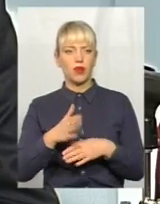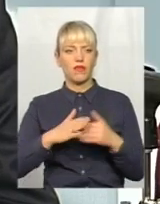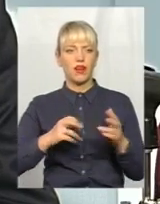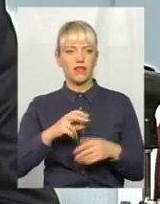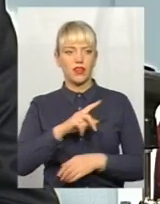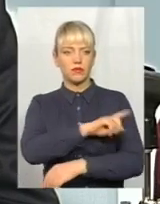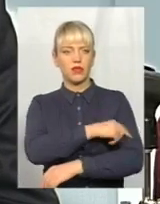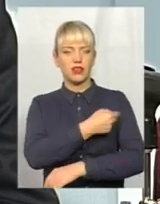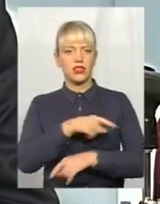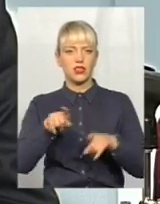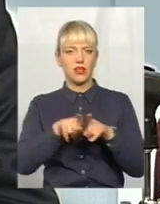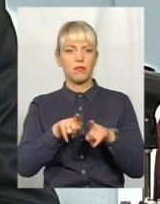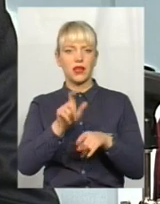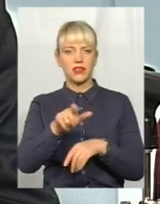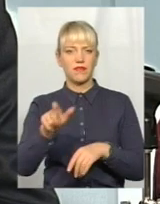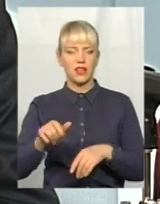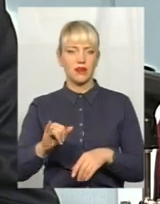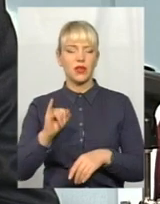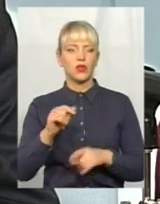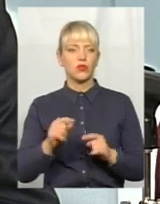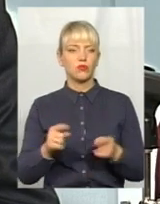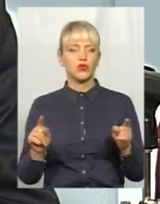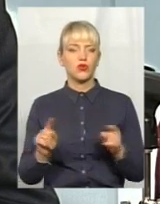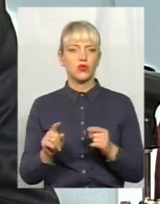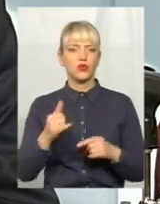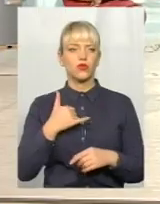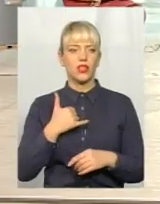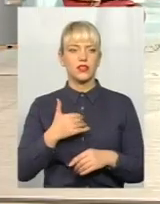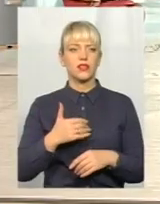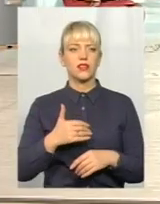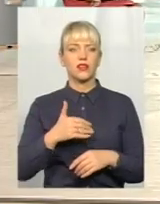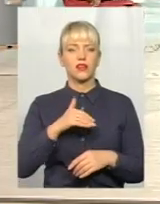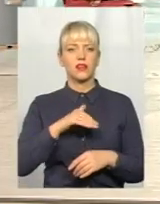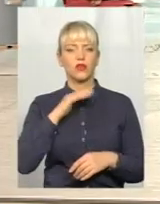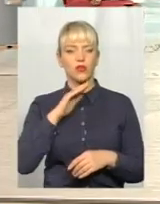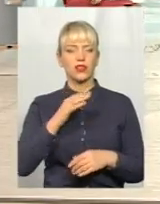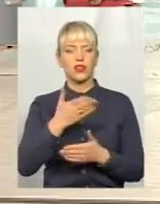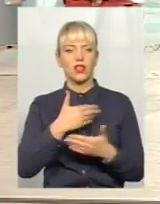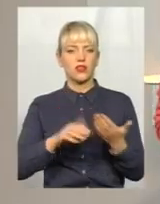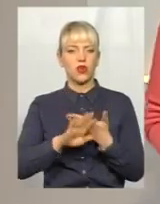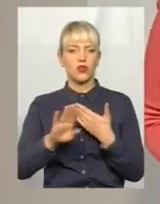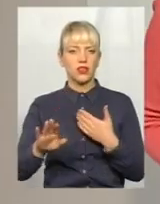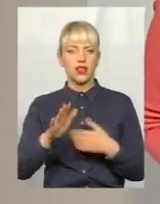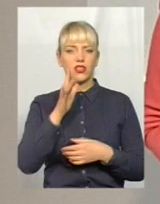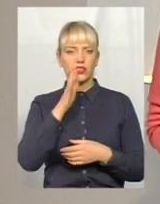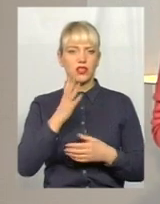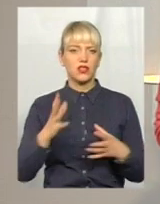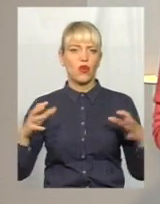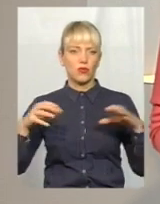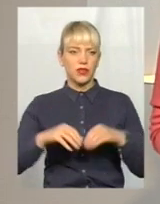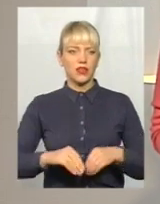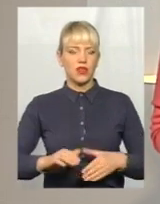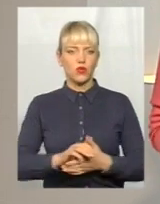медичним працівникам. Тому що, ну, же досить нам вже роз'єднуватись, вже настав час об'єднуватися. А сьогодні з паном Нагорним